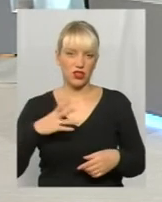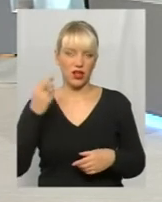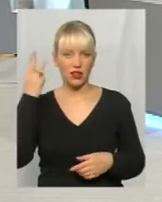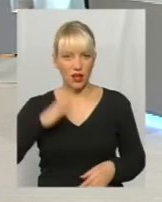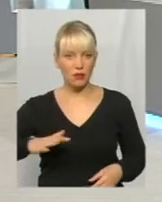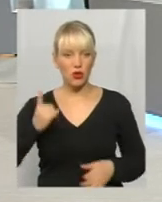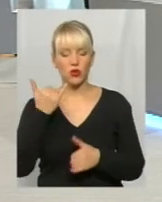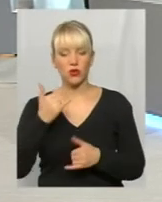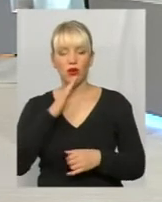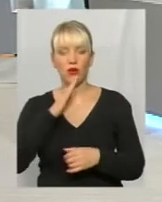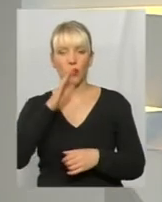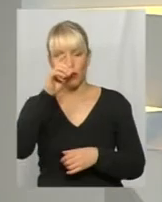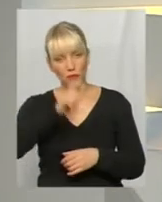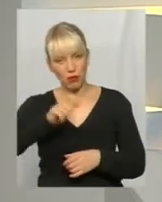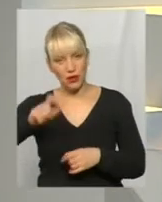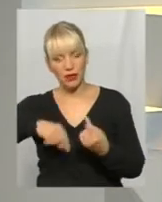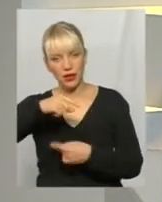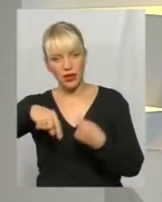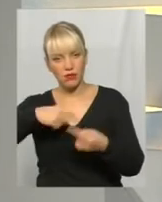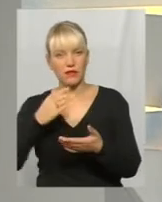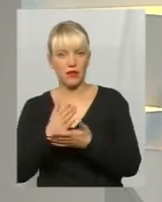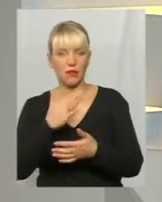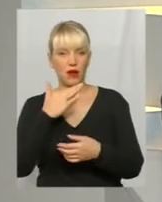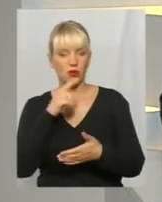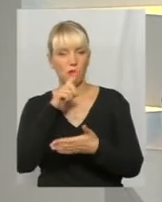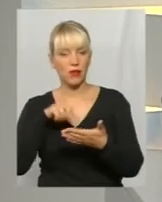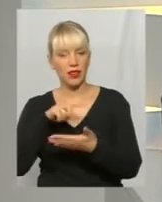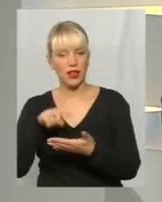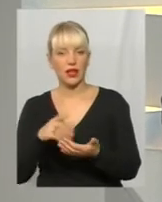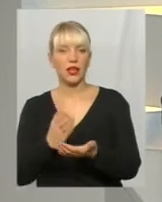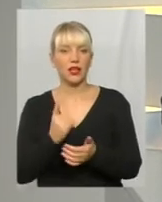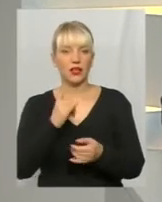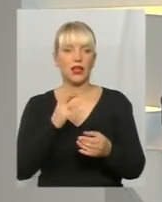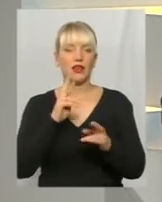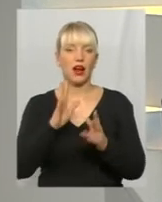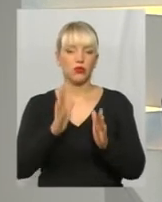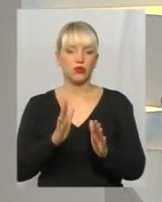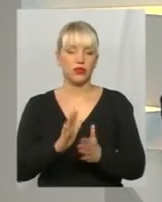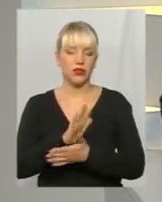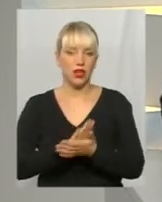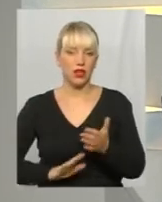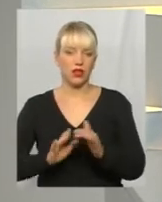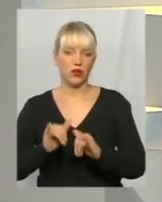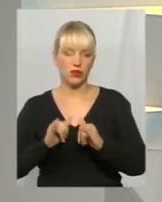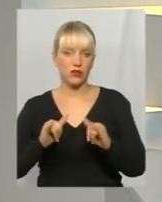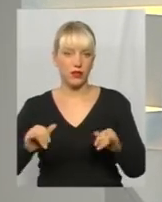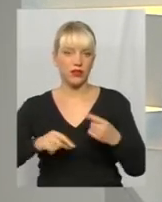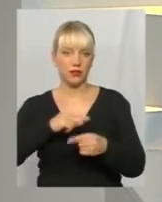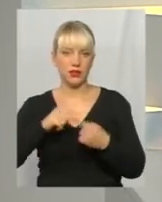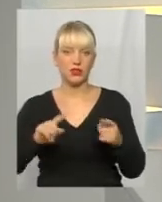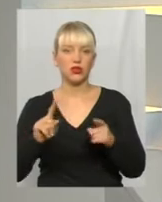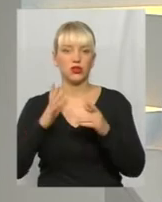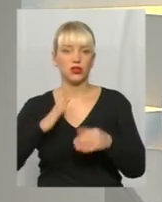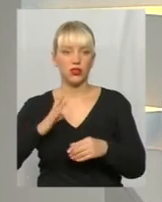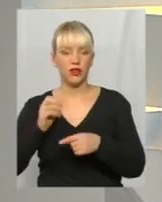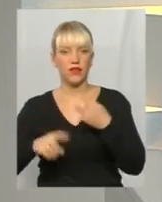підприємців є багато питань. І стосуються вони того, як же ж буде розвиватись бізнес, і що чекає